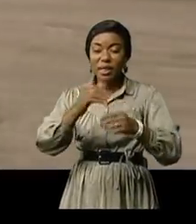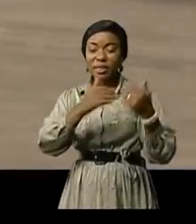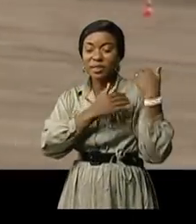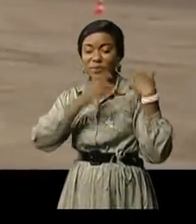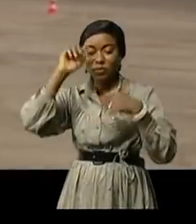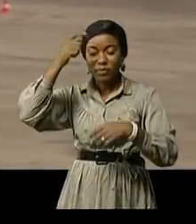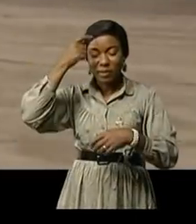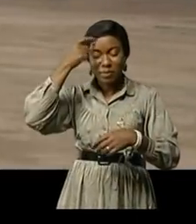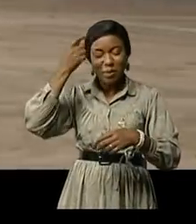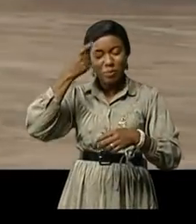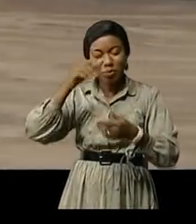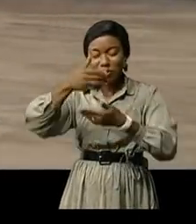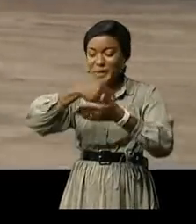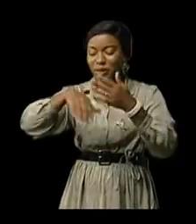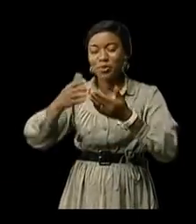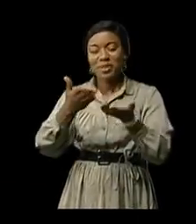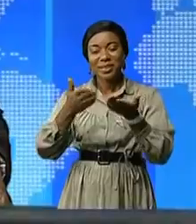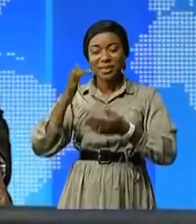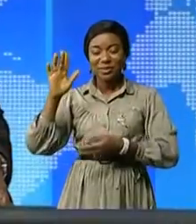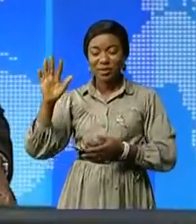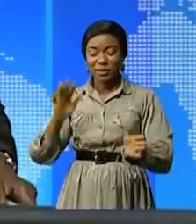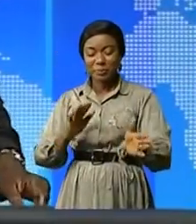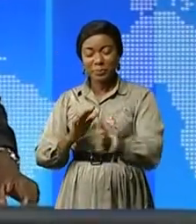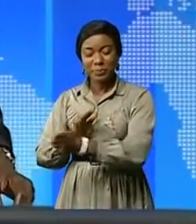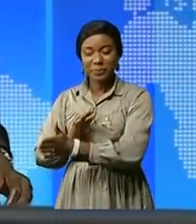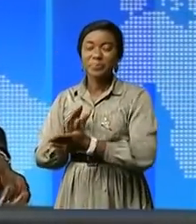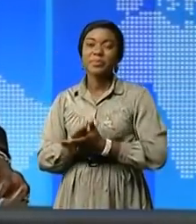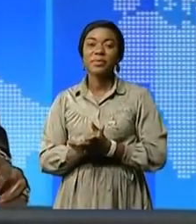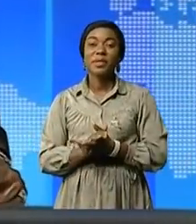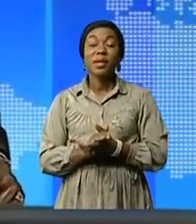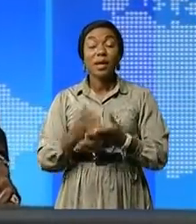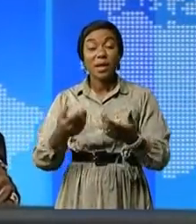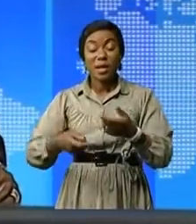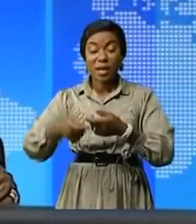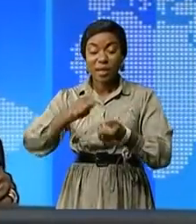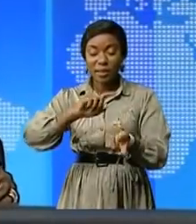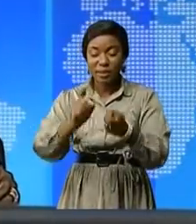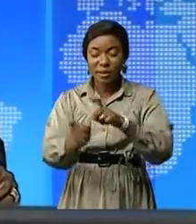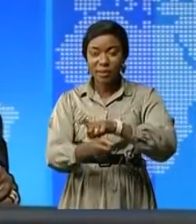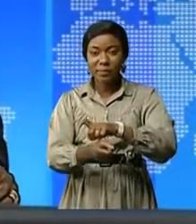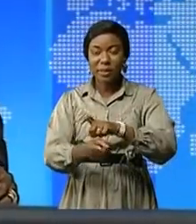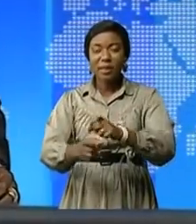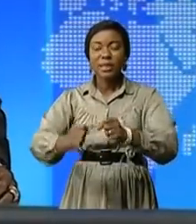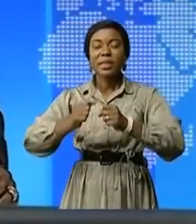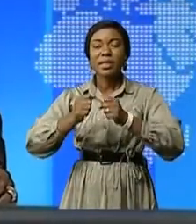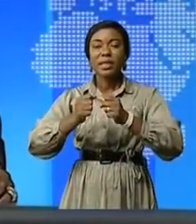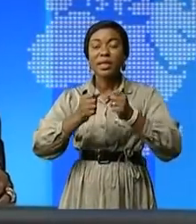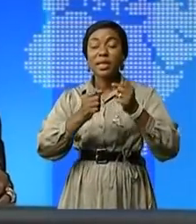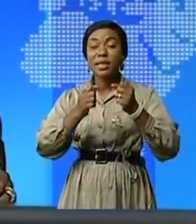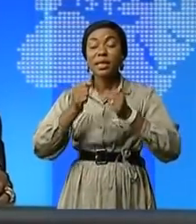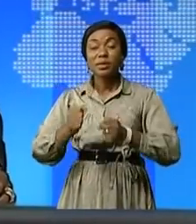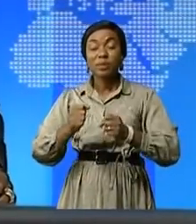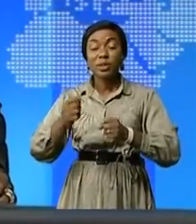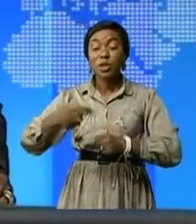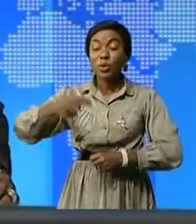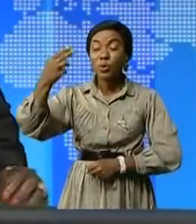'aérodrome d'Inkamba pour les retours à Kinshasa Suite au changement successif des autorités de la province du